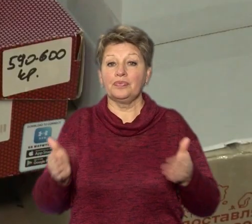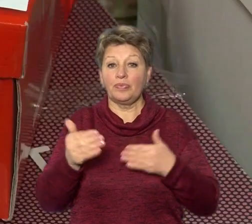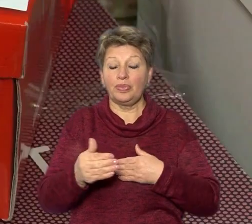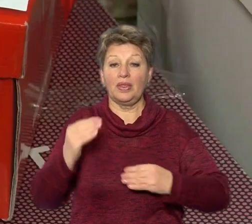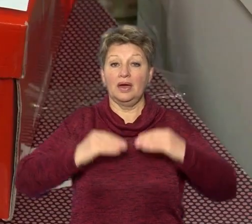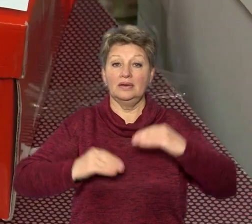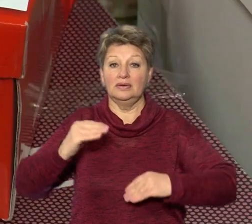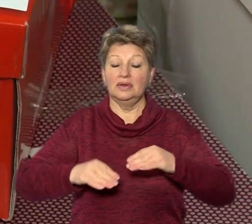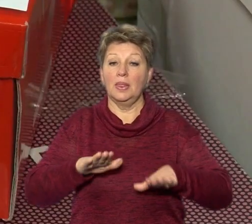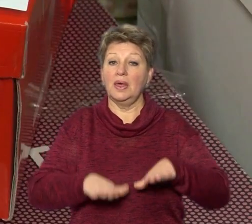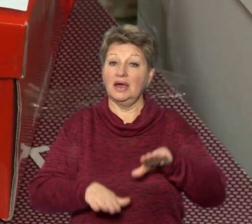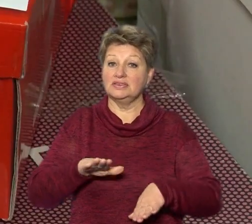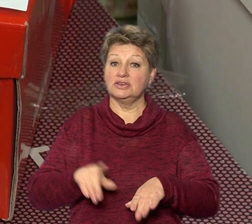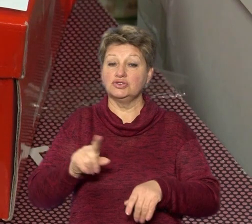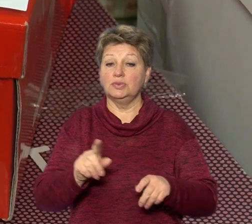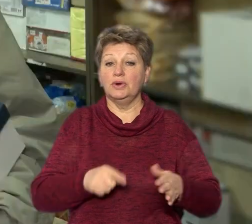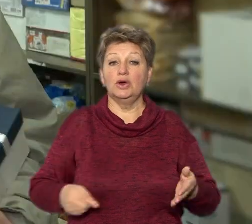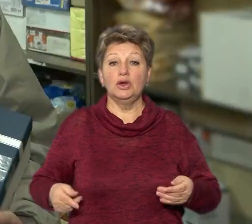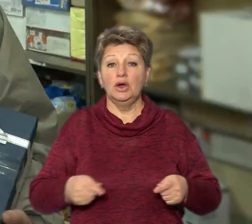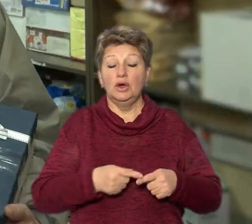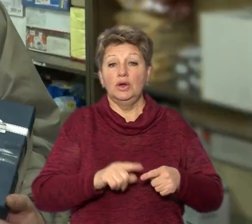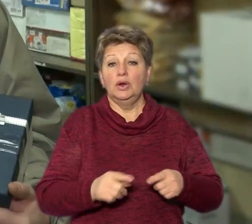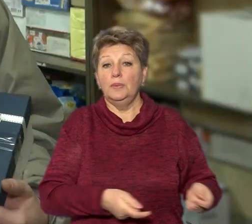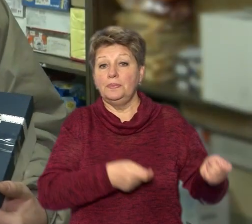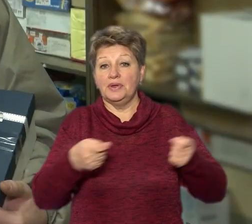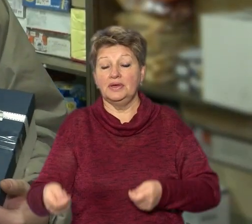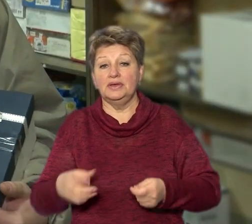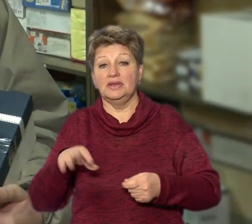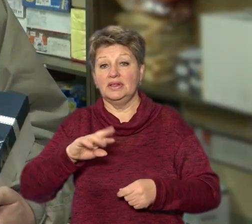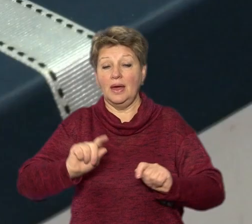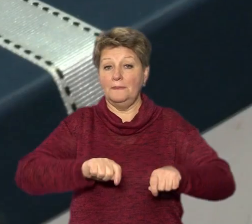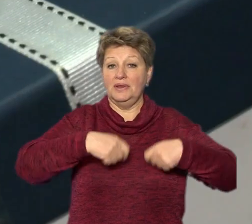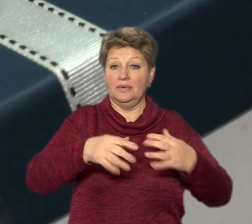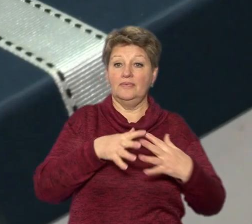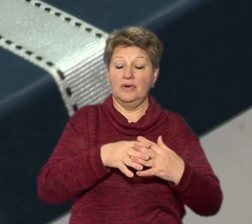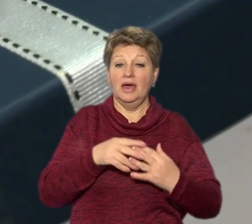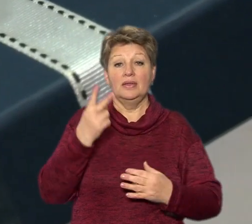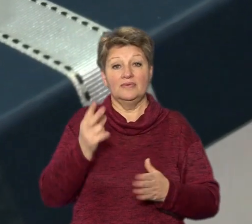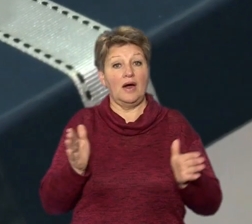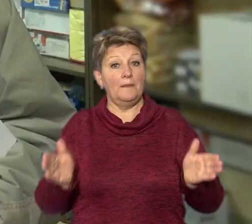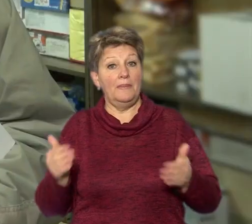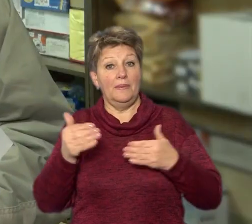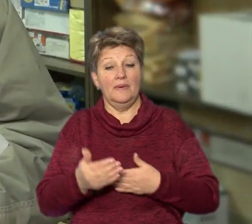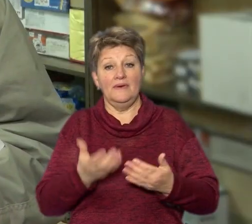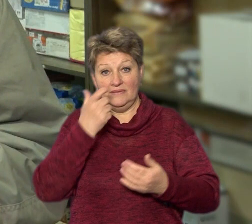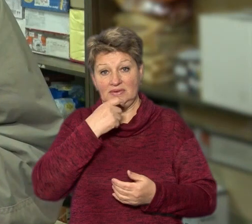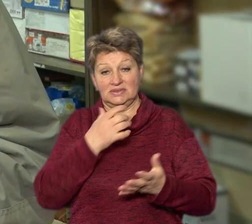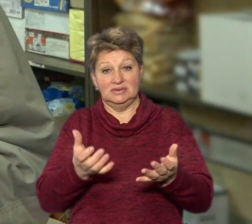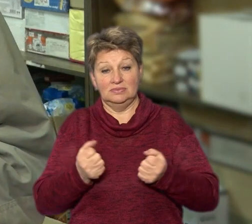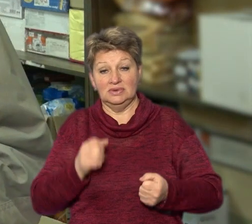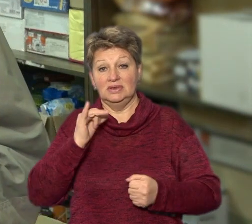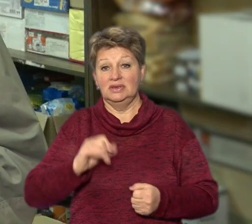збирають на складі, аби долучити до передачок на фронт. Два пакунки для себе і побратима взяв боєця з позивним Віллі. Отримувати